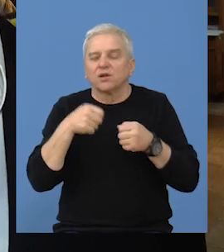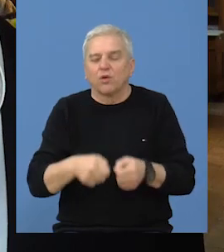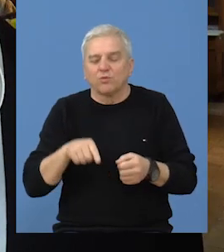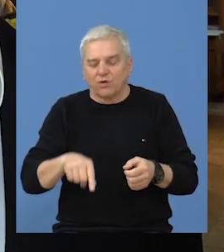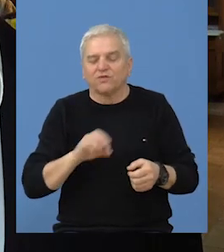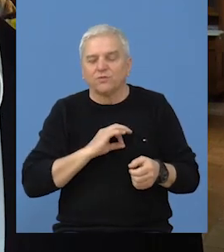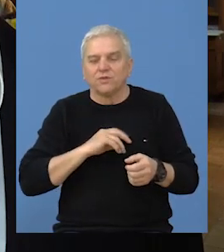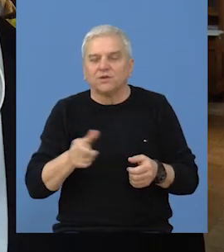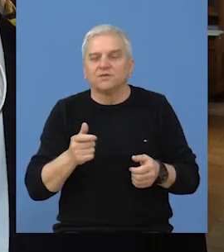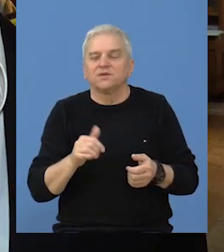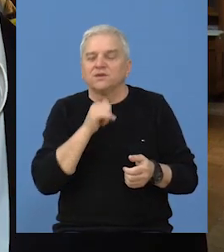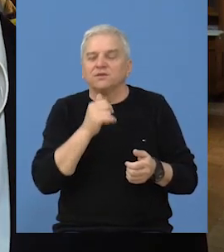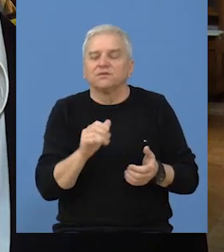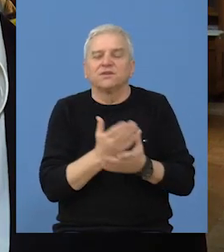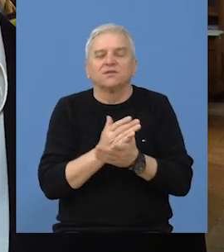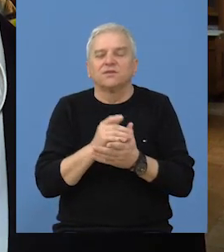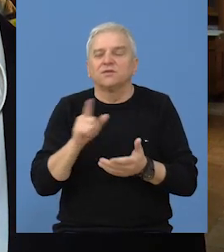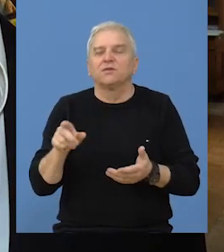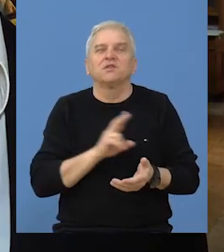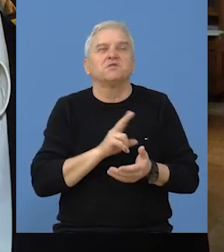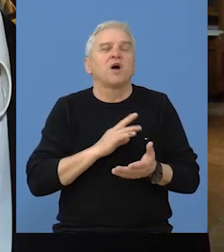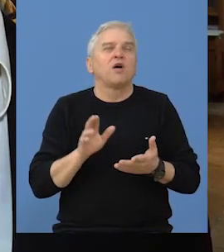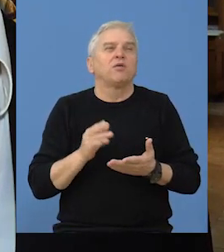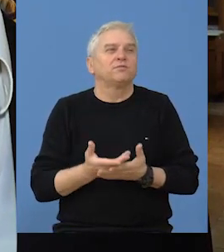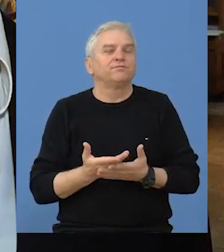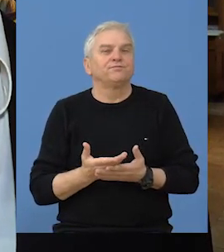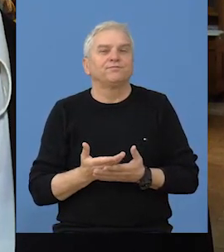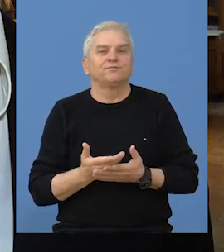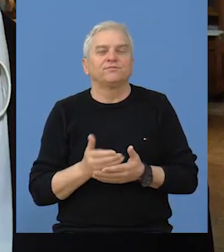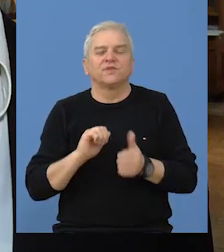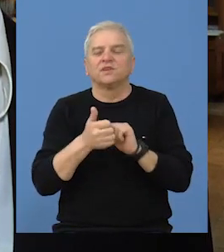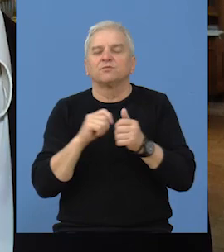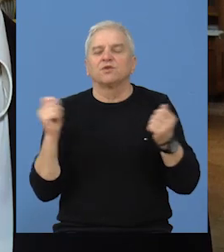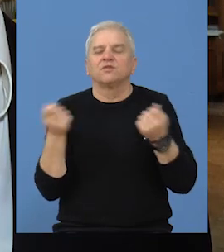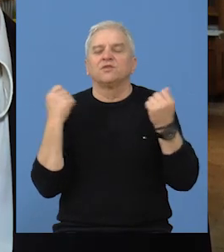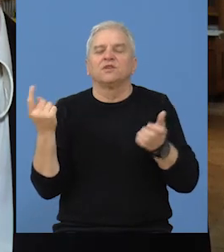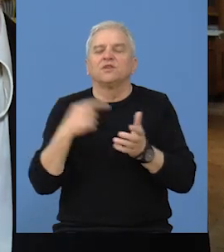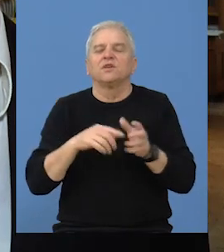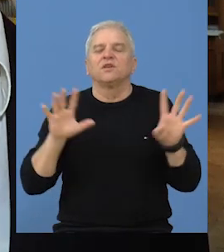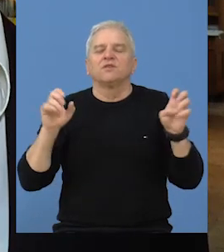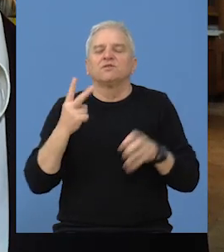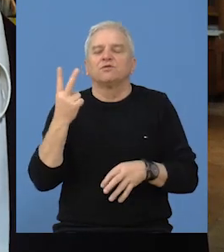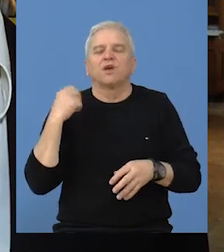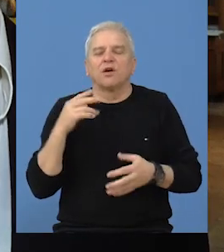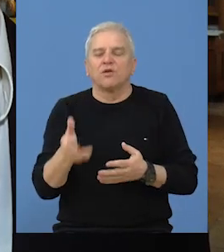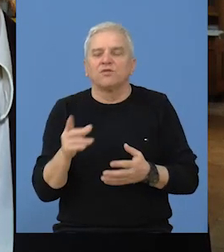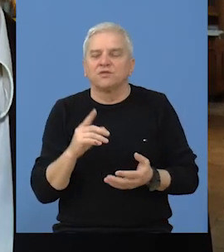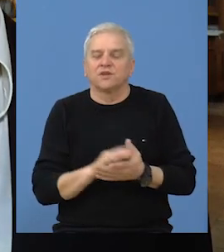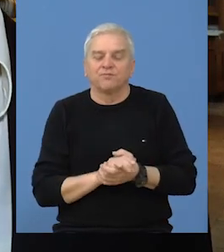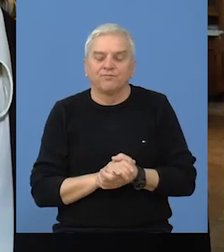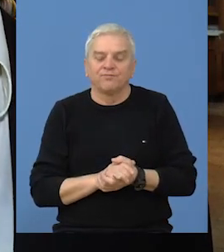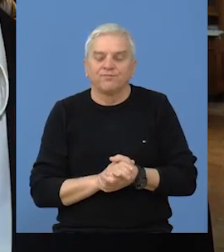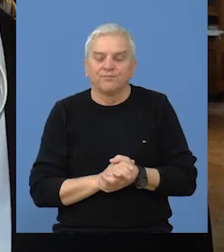najstarijih klubov u Bečeju, i ovaj klub je imao sportsmanifestaciju u 1902. godine.